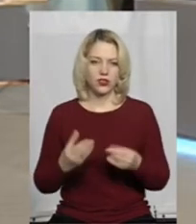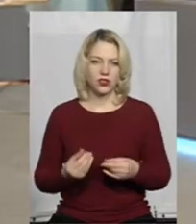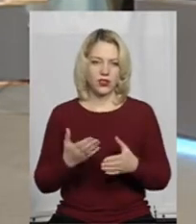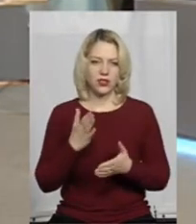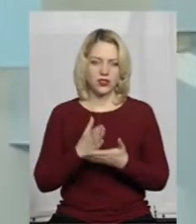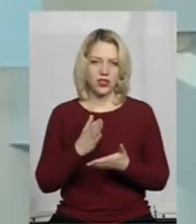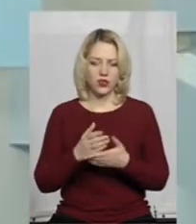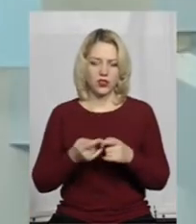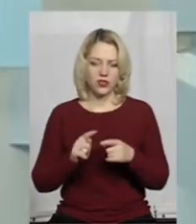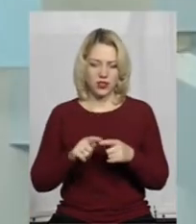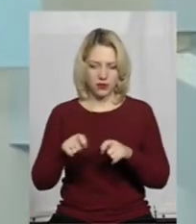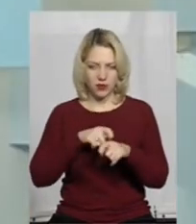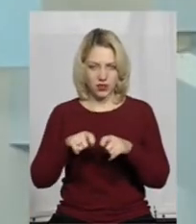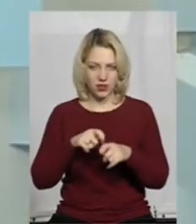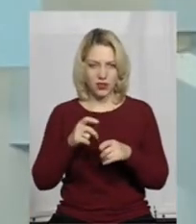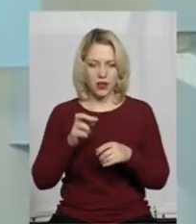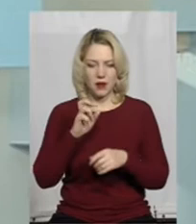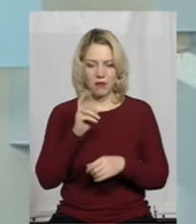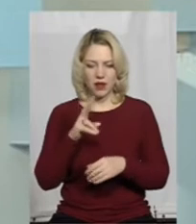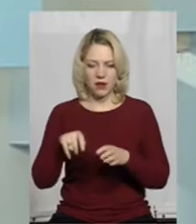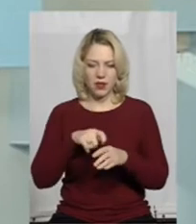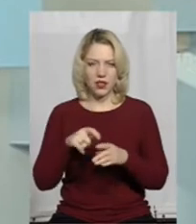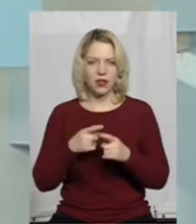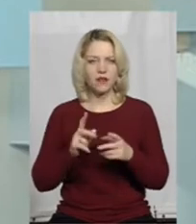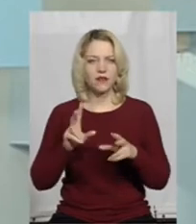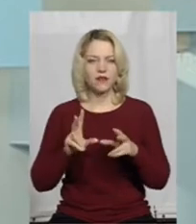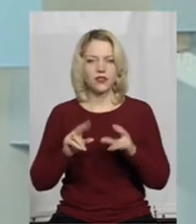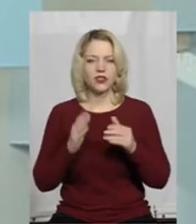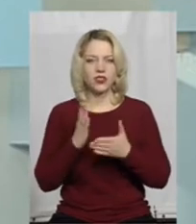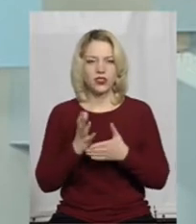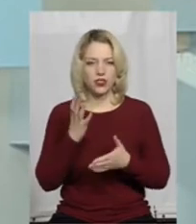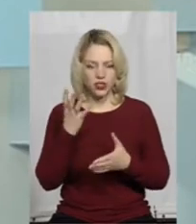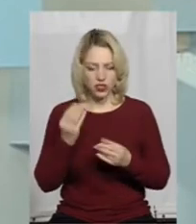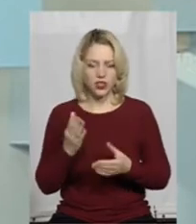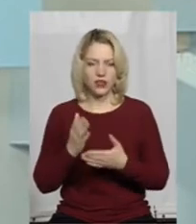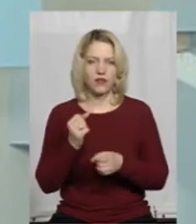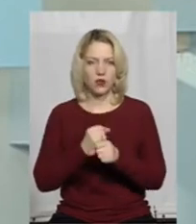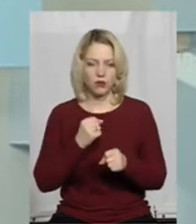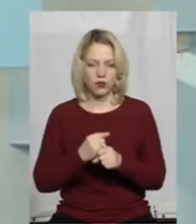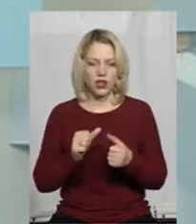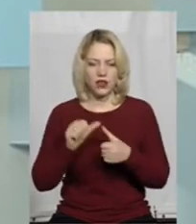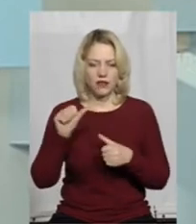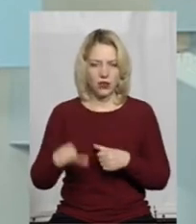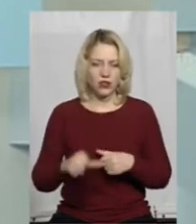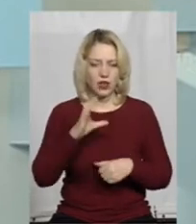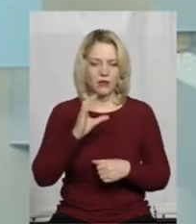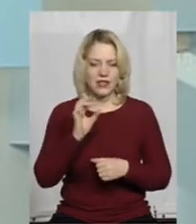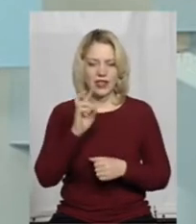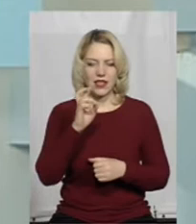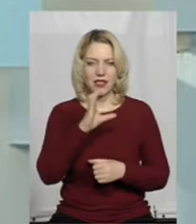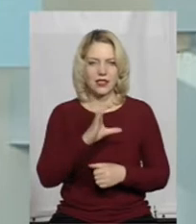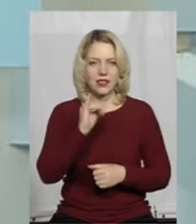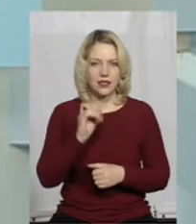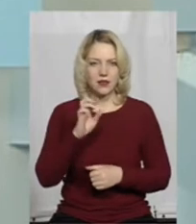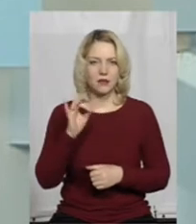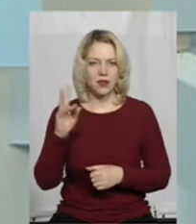знаходиться в роботі. Ми виключаємо сибірку і 12 лютого в нас